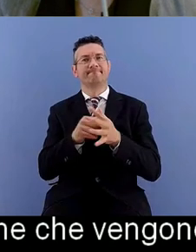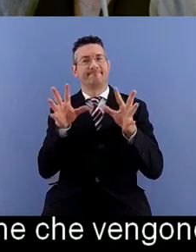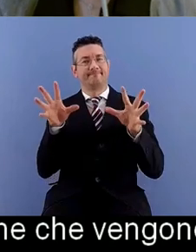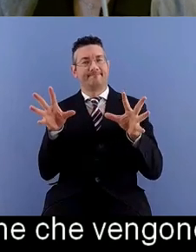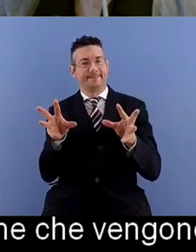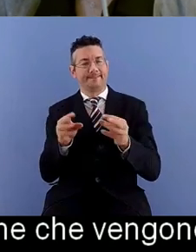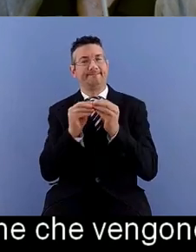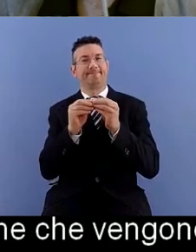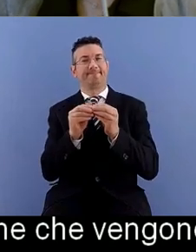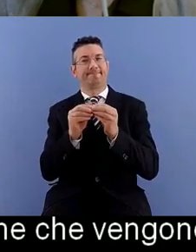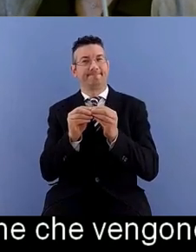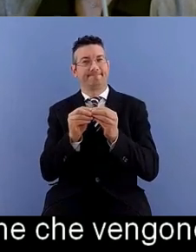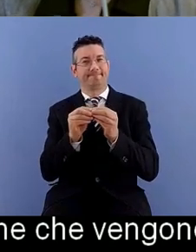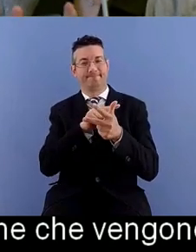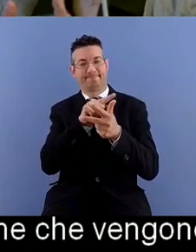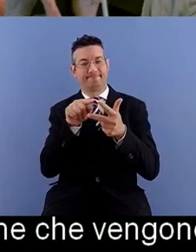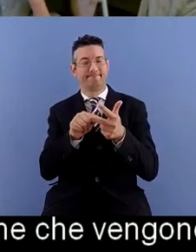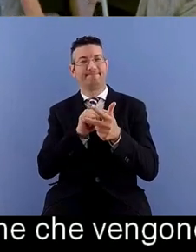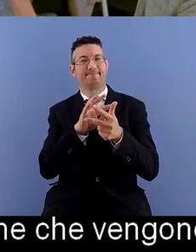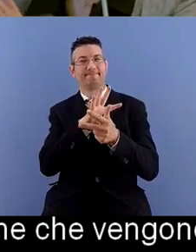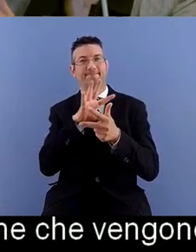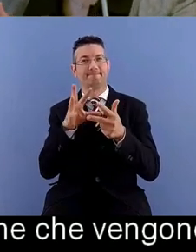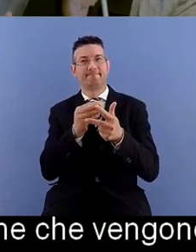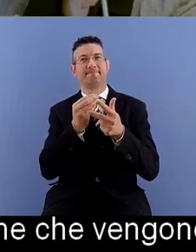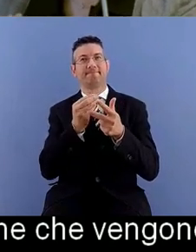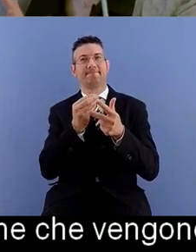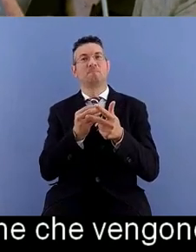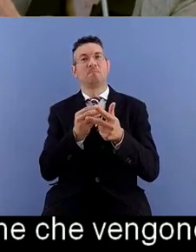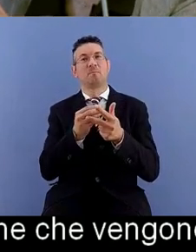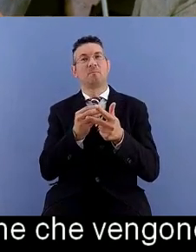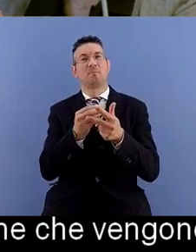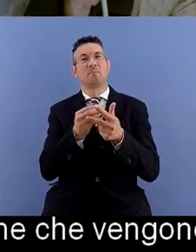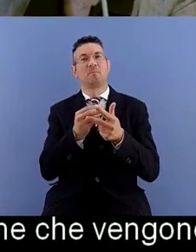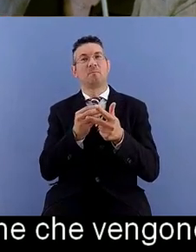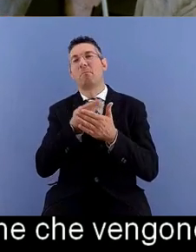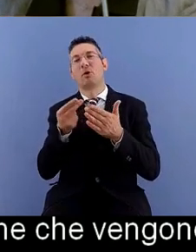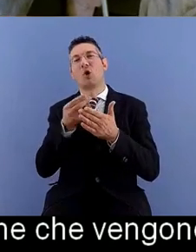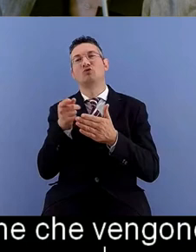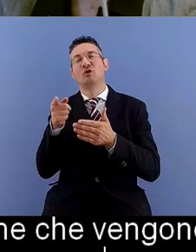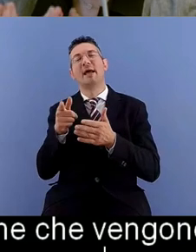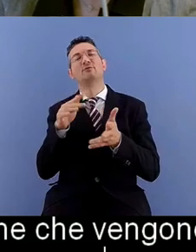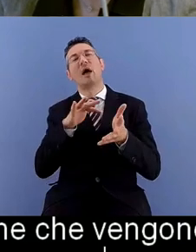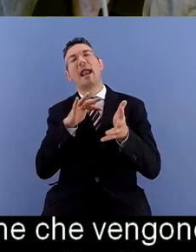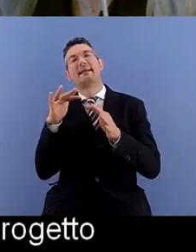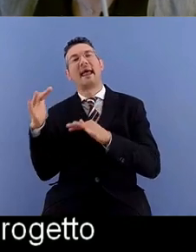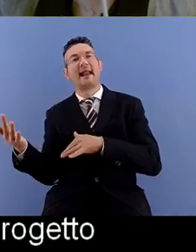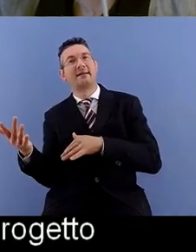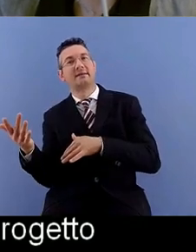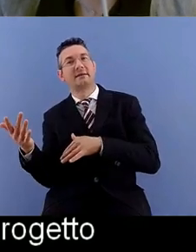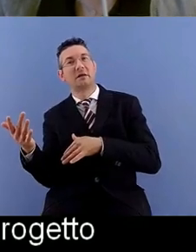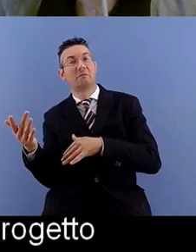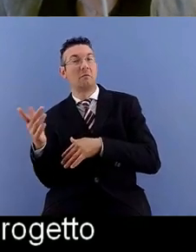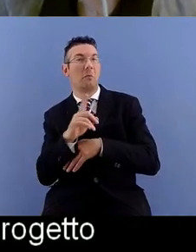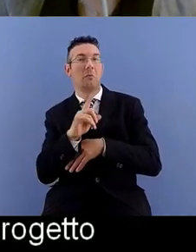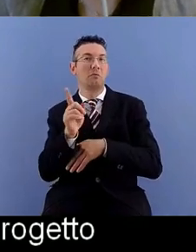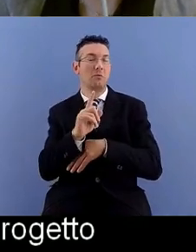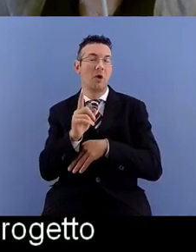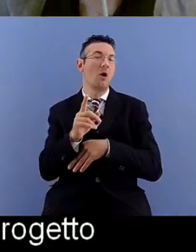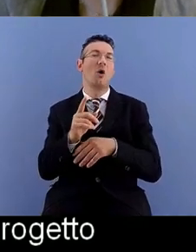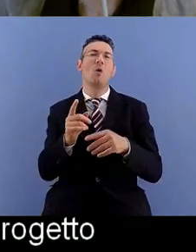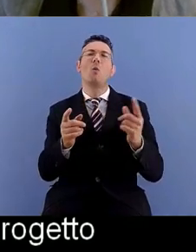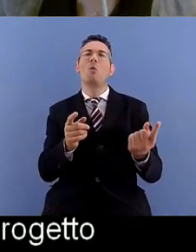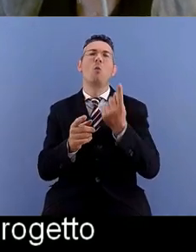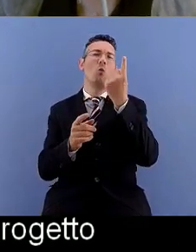di considerarle non in un progetto alternativo che si affianca ma in un unico prodotto e quindi